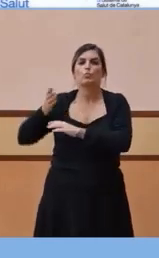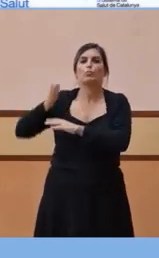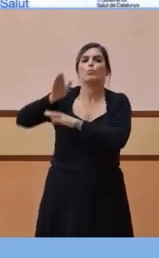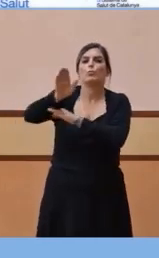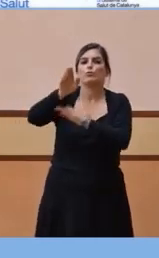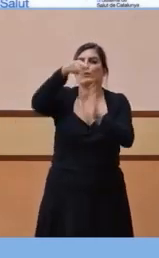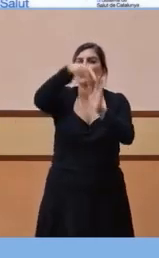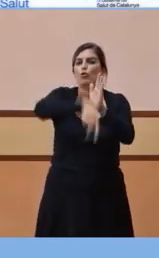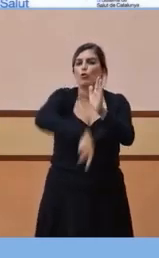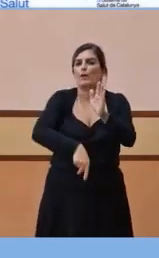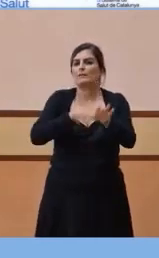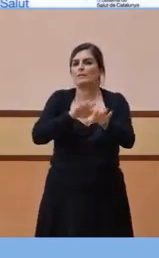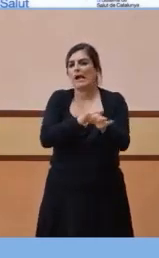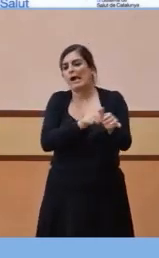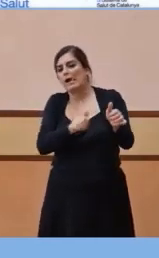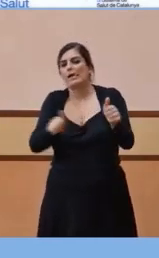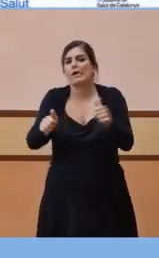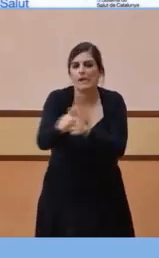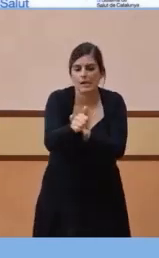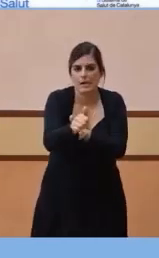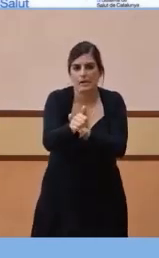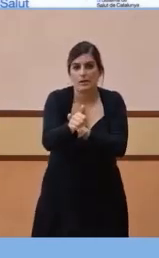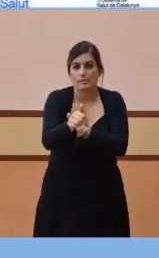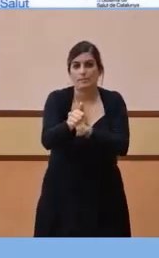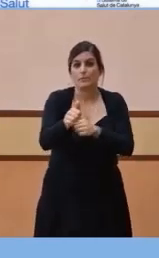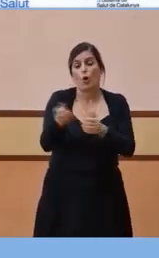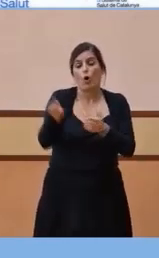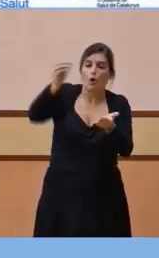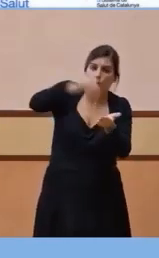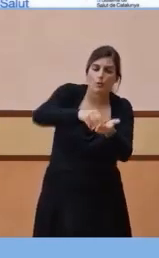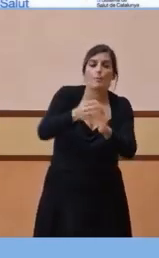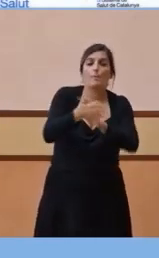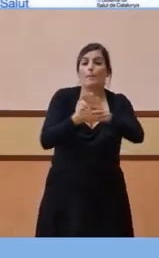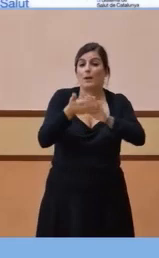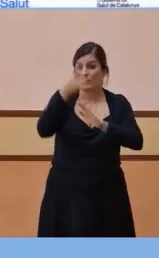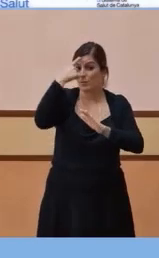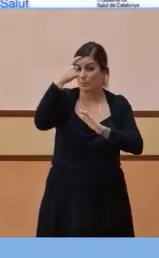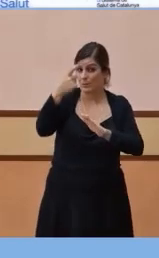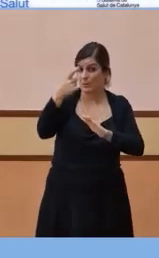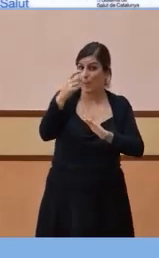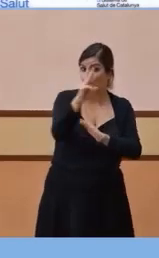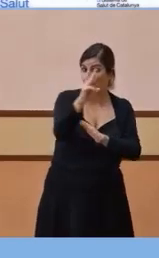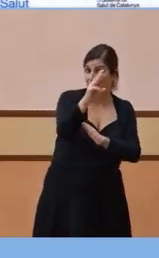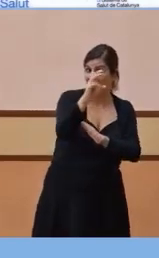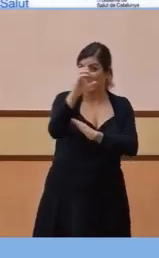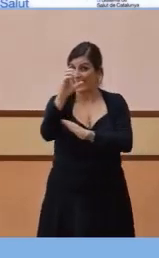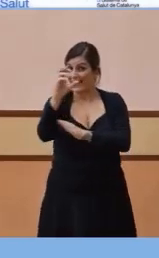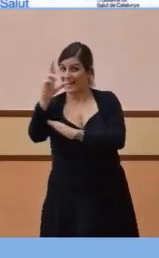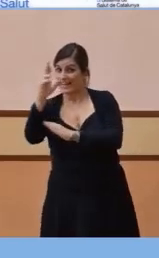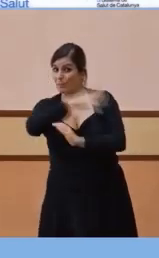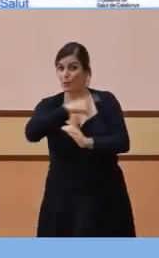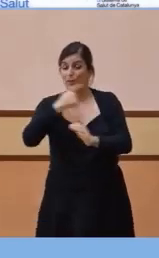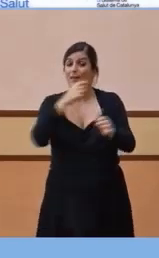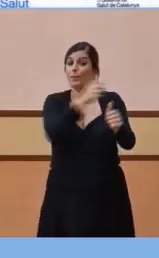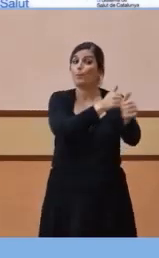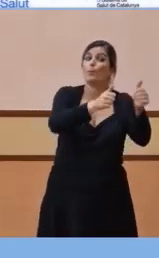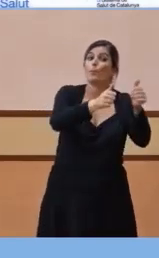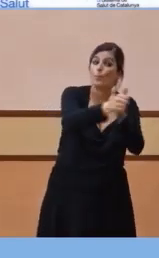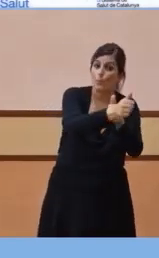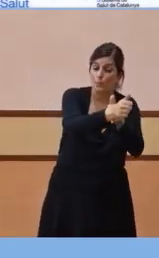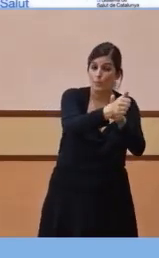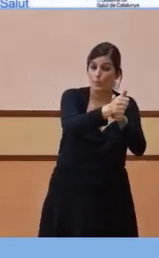Tornem a parlar de la PCR, de la proactivitat en aquest cas, de fer PCR a tots els professionals